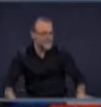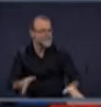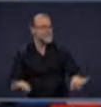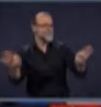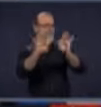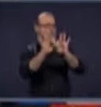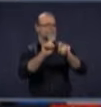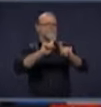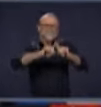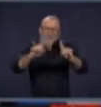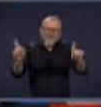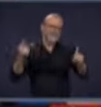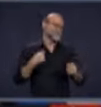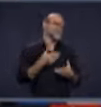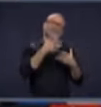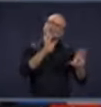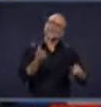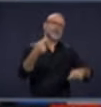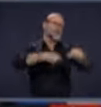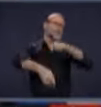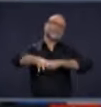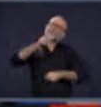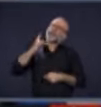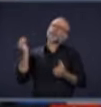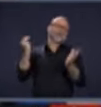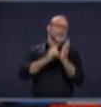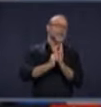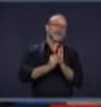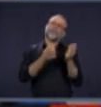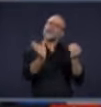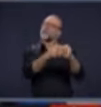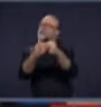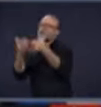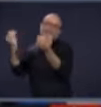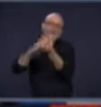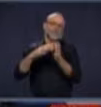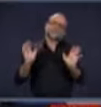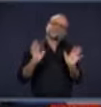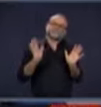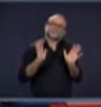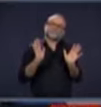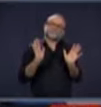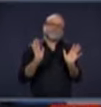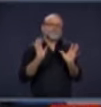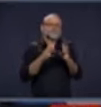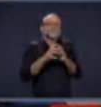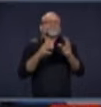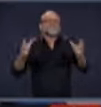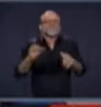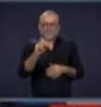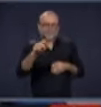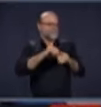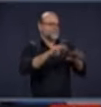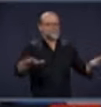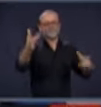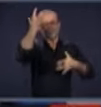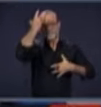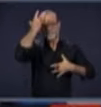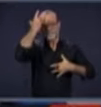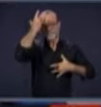aussi. Mais nous ne voulons pas revenir à la situation antérieure, parce que ce serait beaucoup trop risqué.